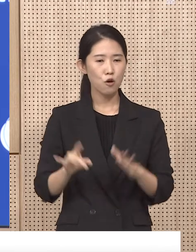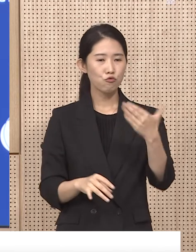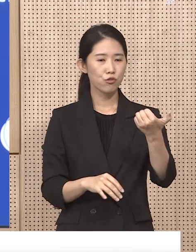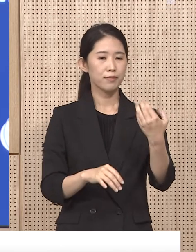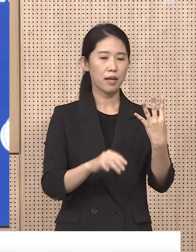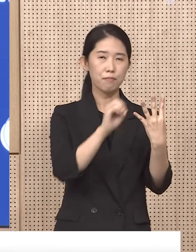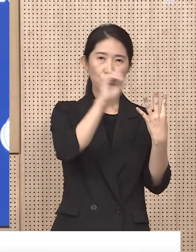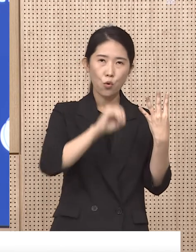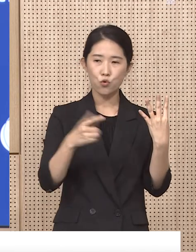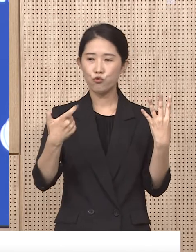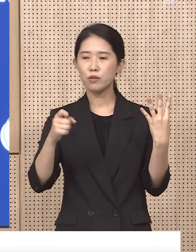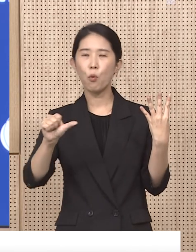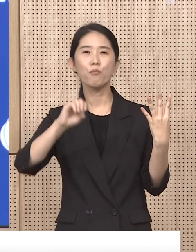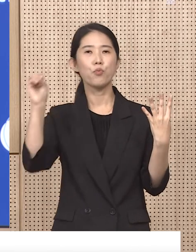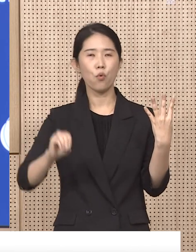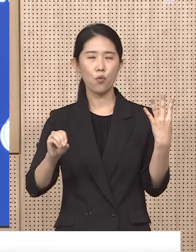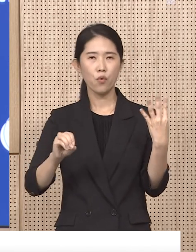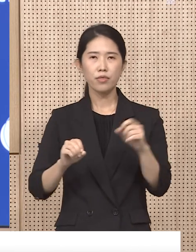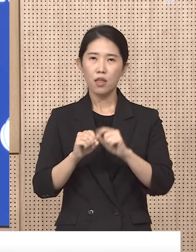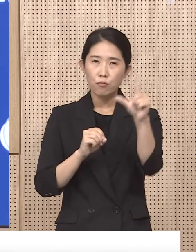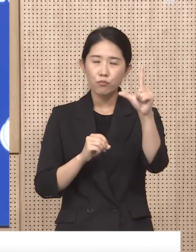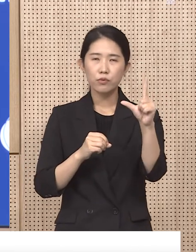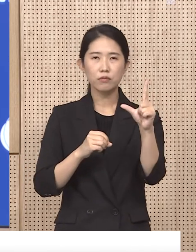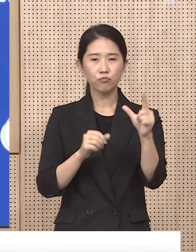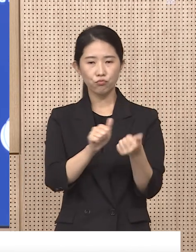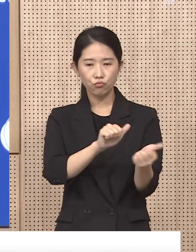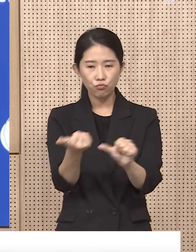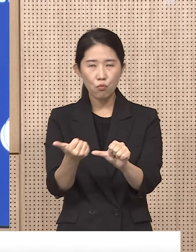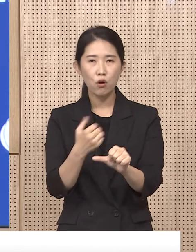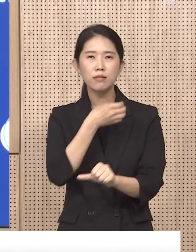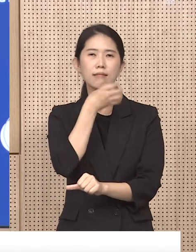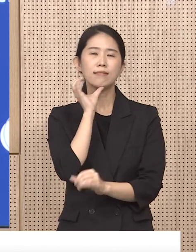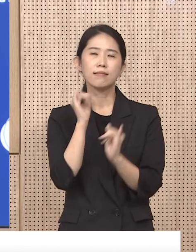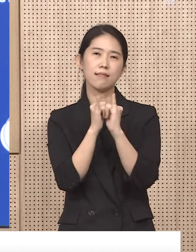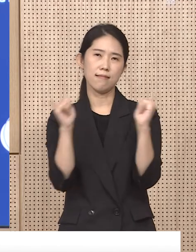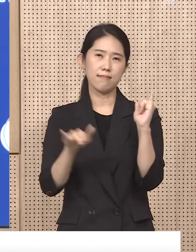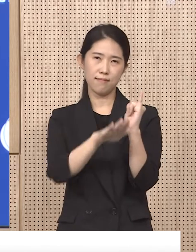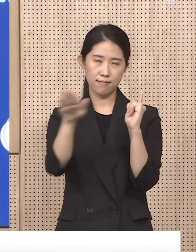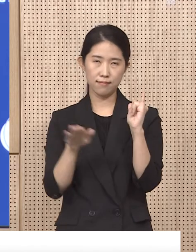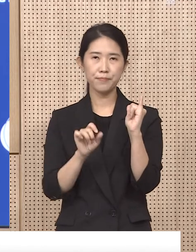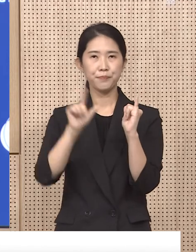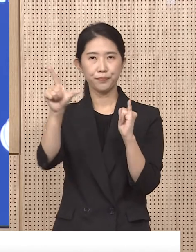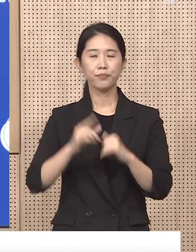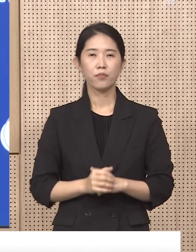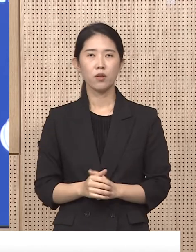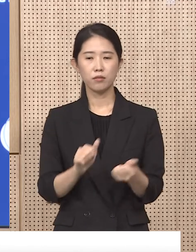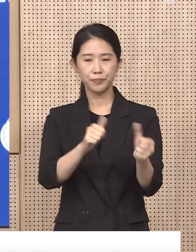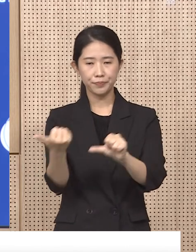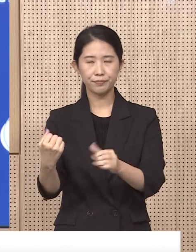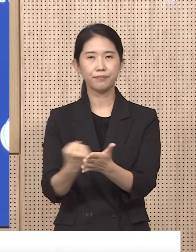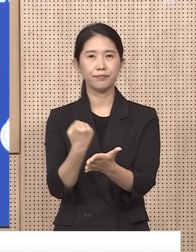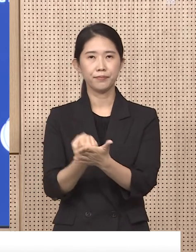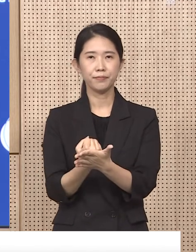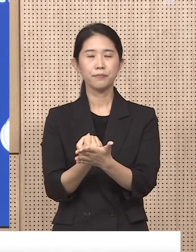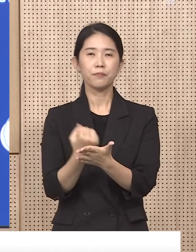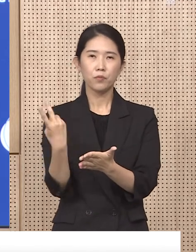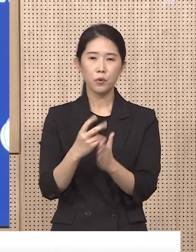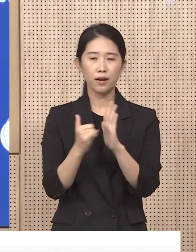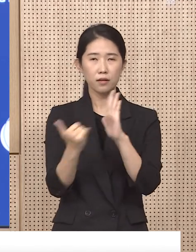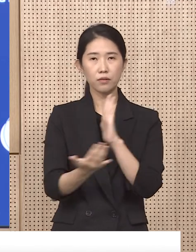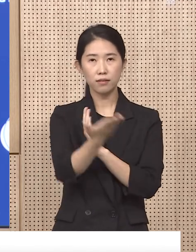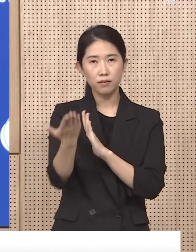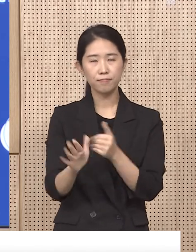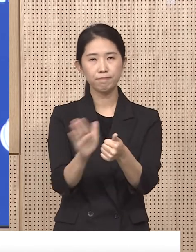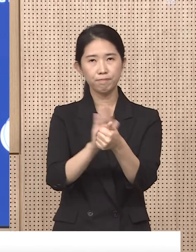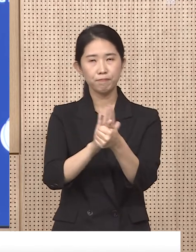65%를 차지하는 등 대부분의 사망자가 고령층에서 발생하고 있습니다. 상가 구인의 명목을 빌며 유가족분들께